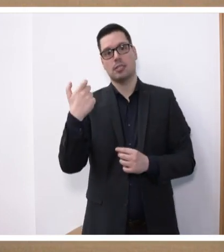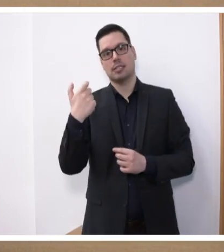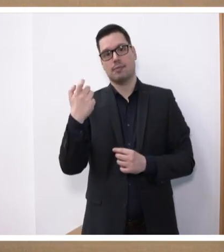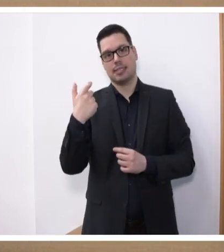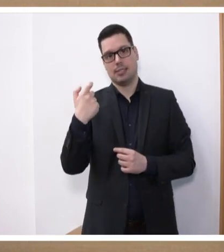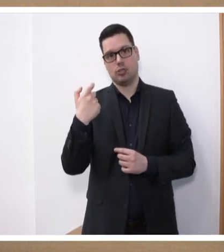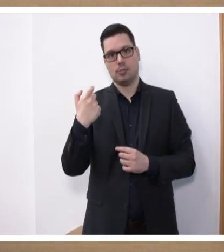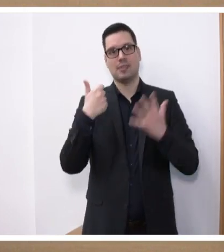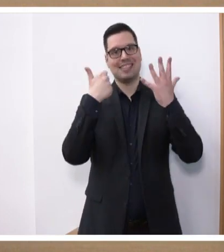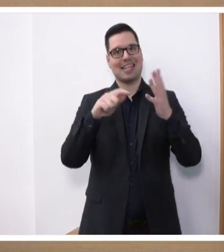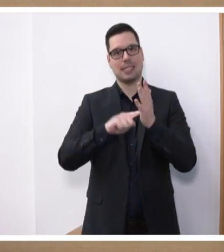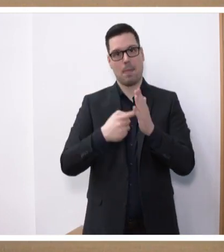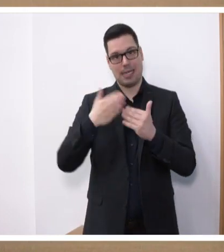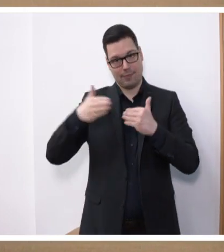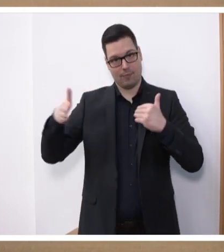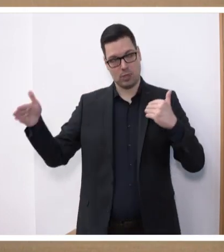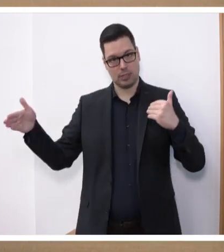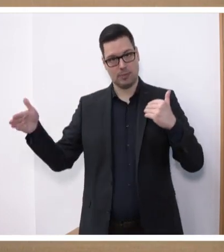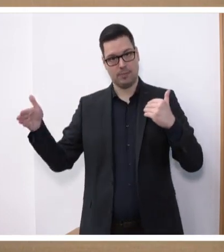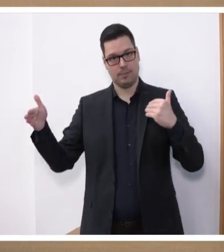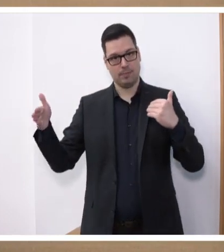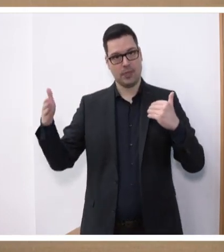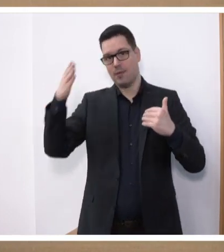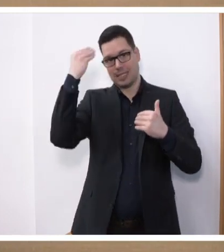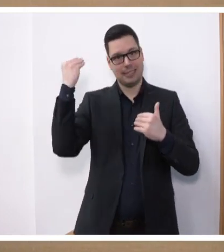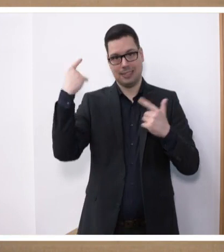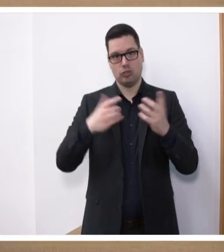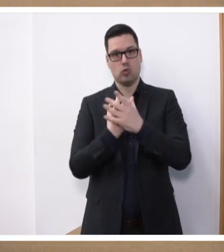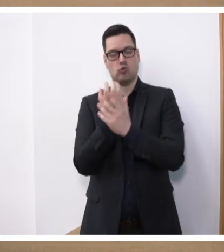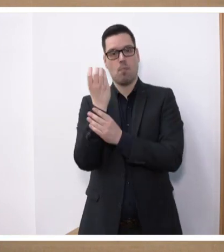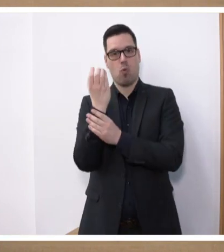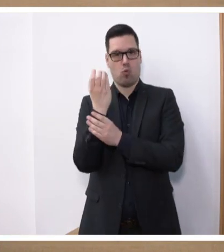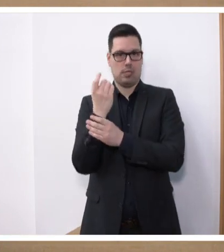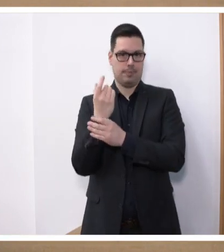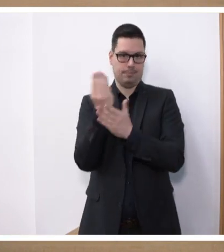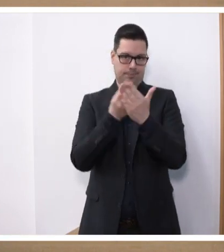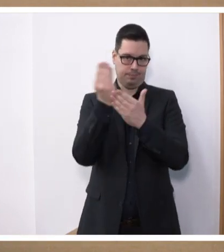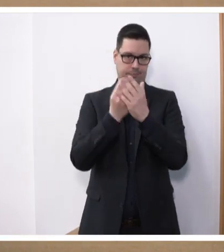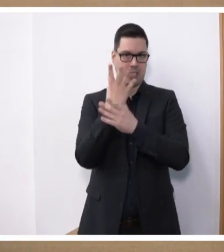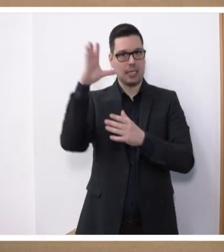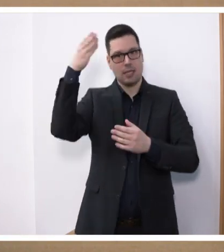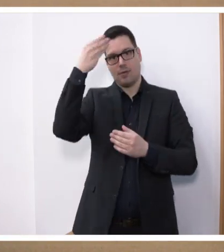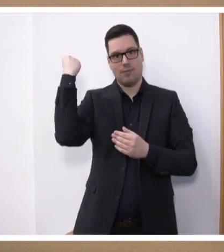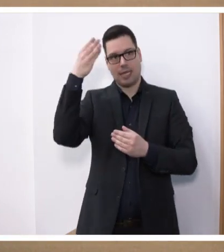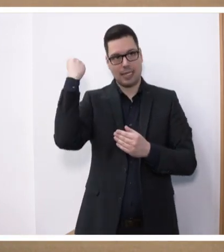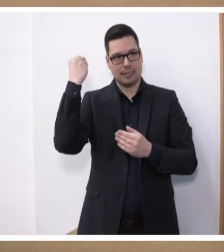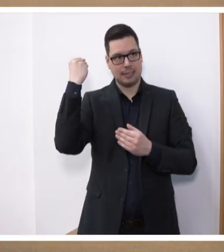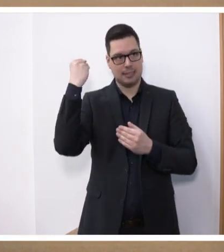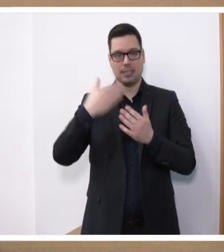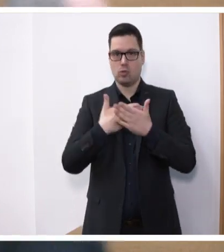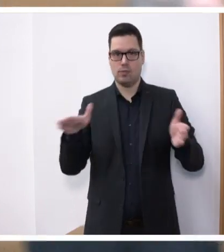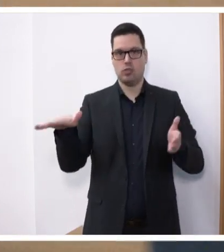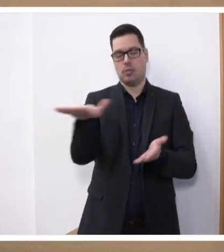Mal in Folge ein Vergissmehr nicht als Symbol gegen das Vergessen an öffentlichen Plätzen in den